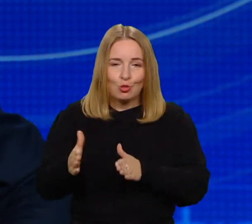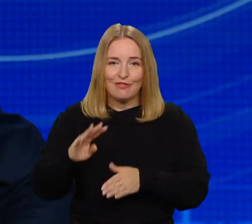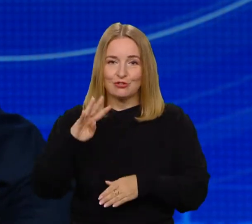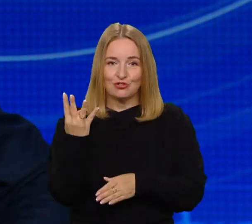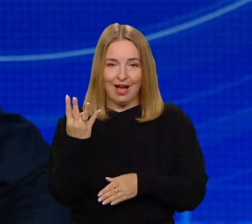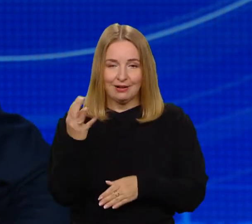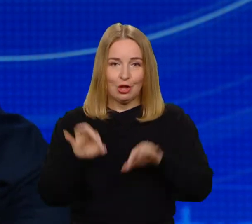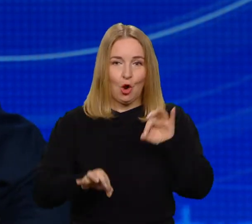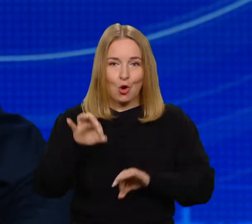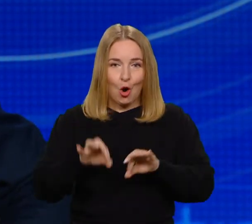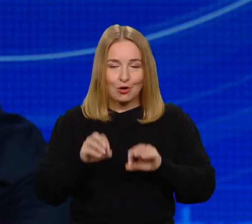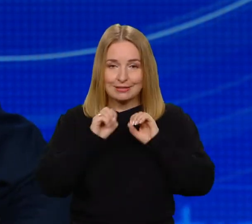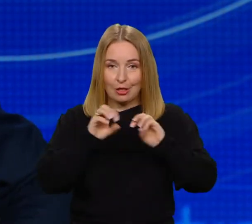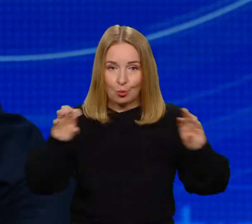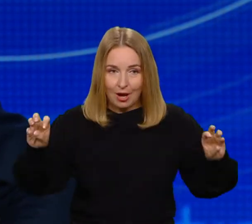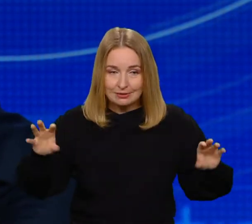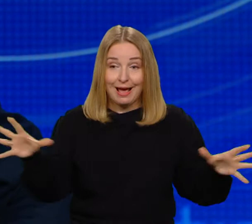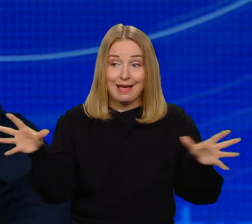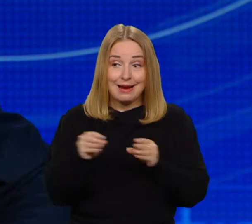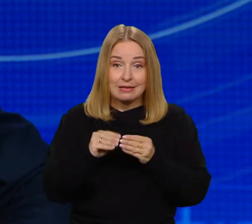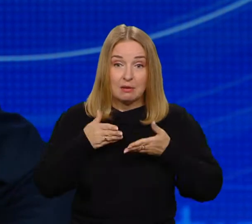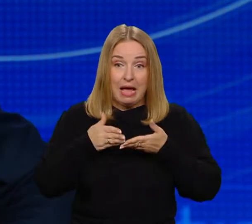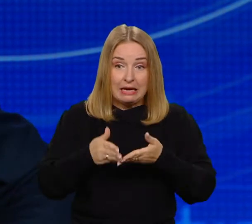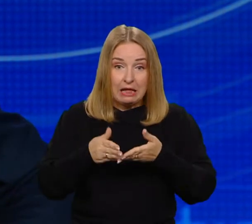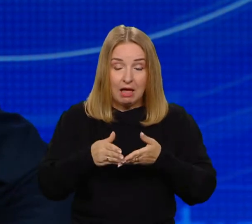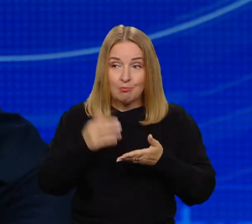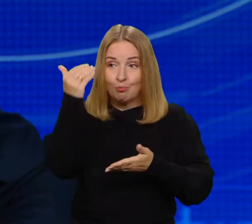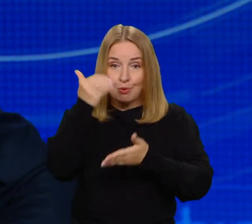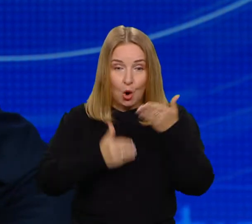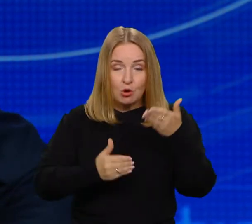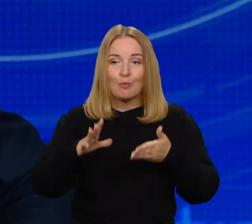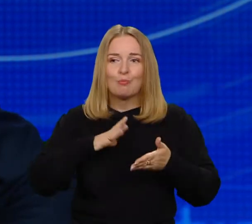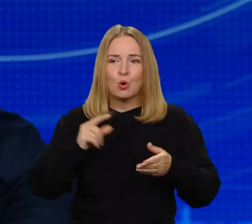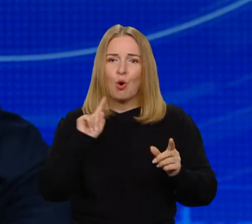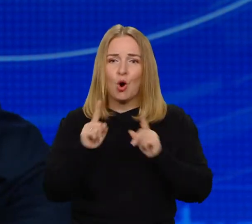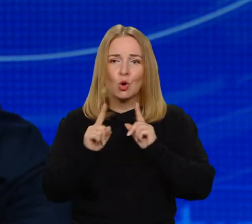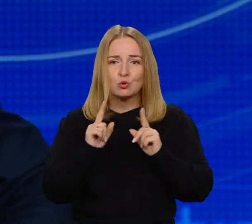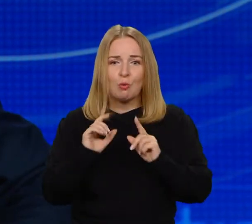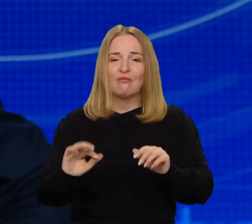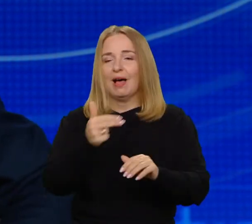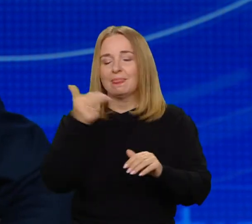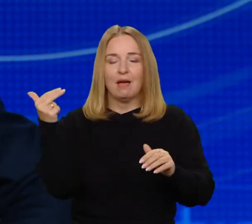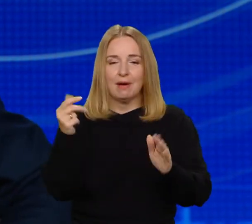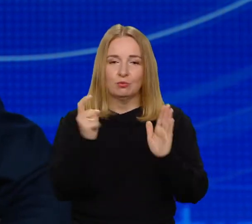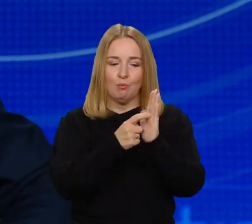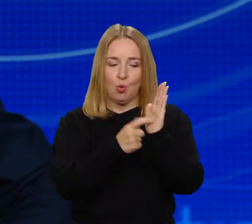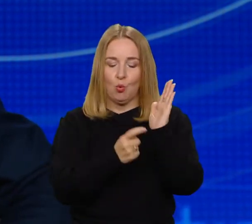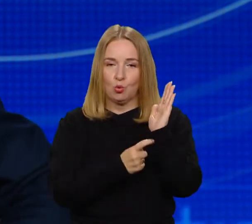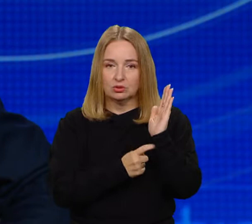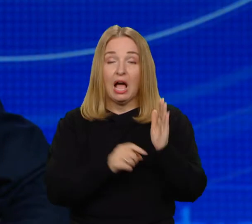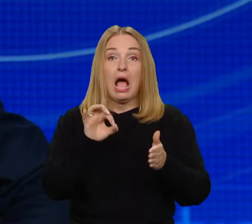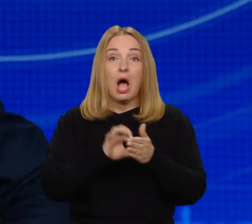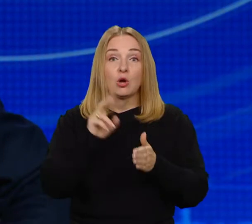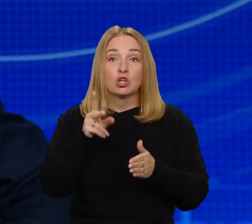Edukacji, wspólnie z Radą Programową, dyskutowaliśmy nad poszczególnymi punktami. I wtedy profesor Krzysztof Zanussi powiedział,